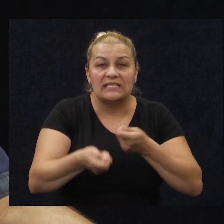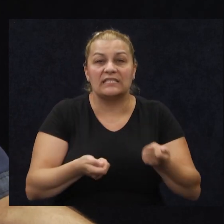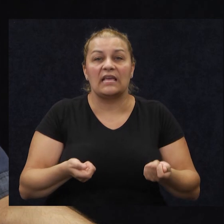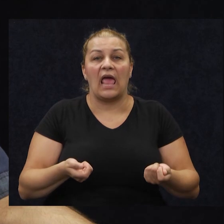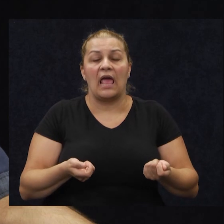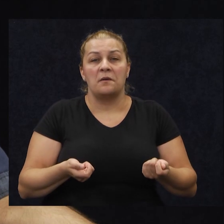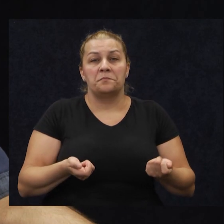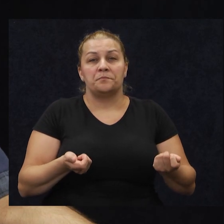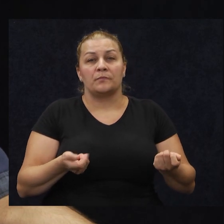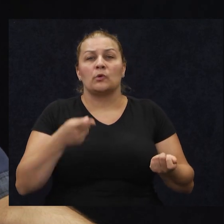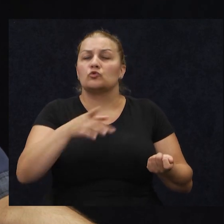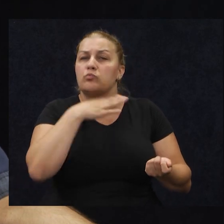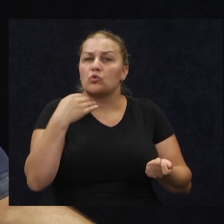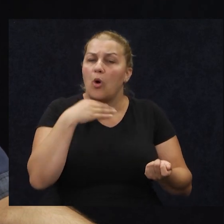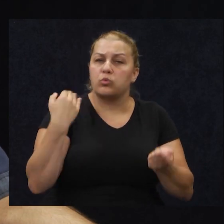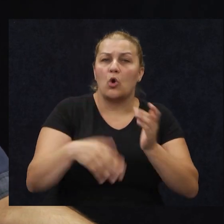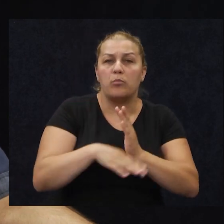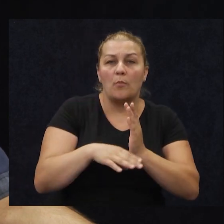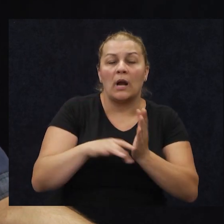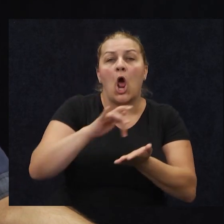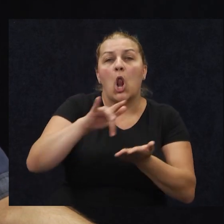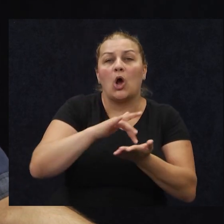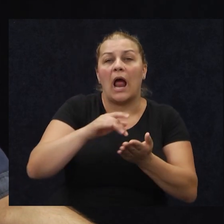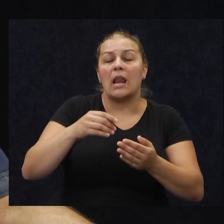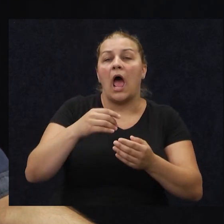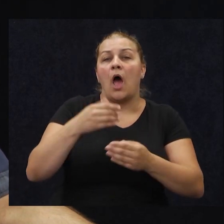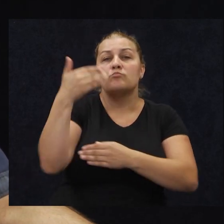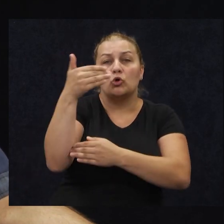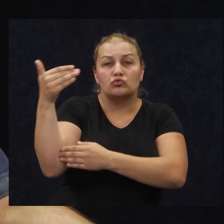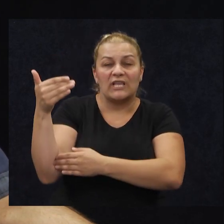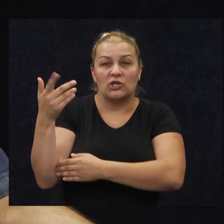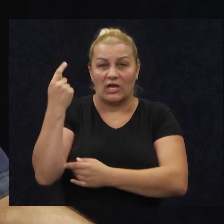tu su nam puno, puno pomogla lokalna poduzeća, Omiška,